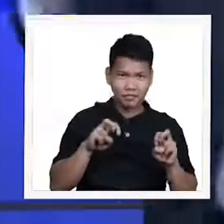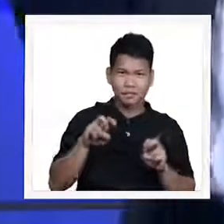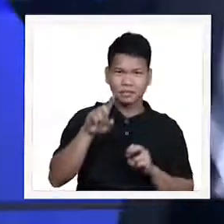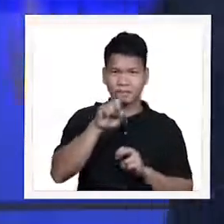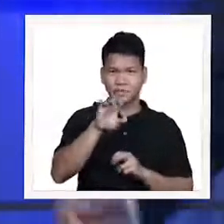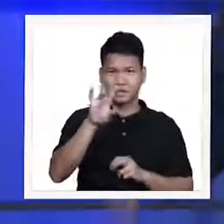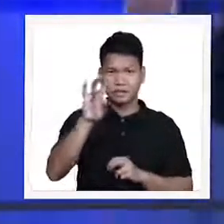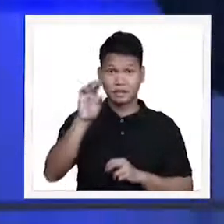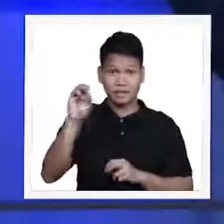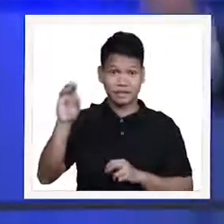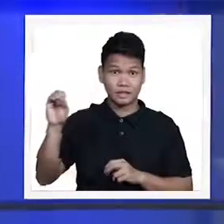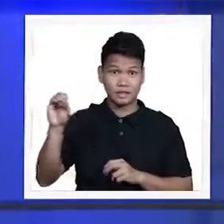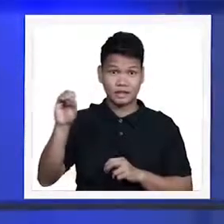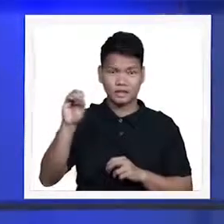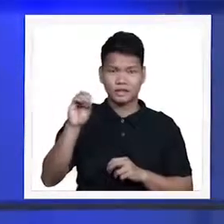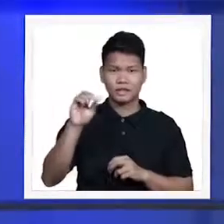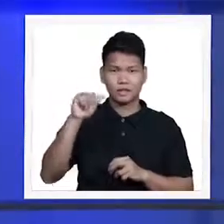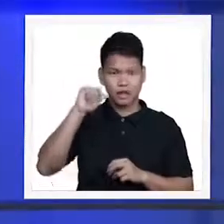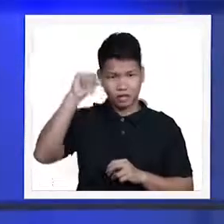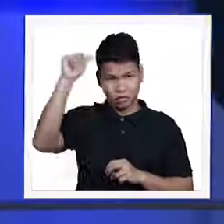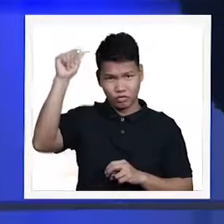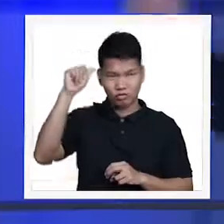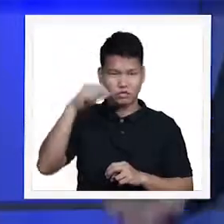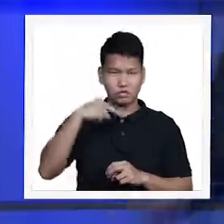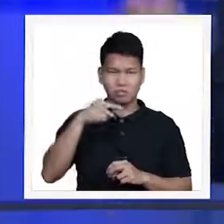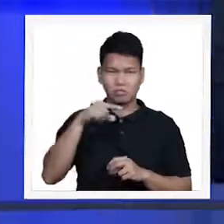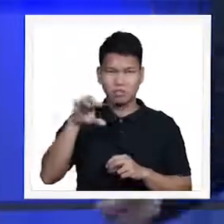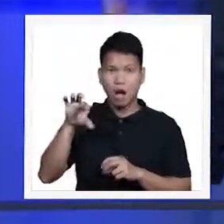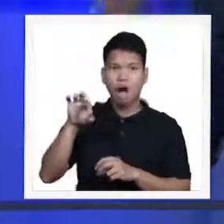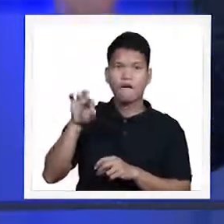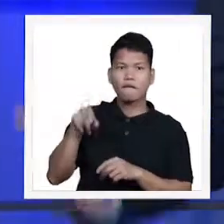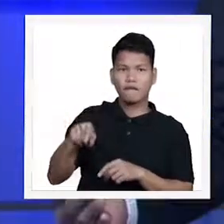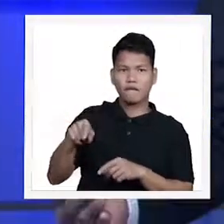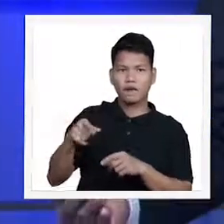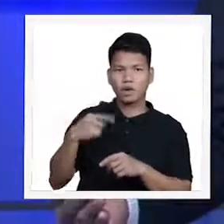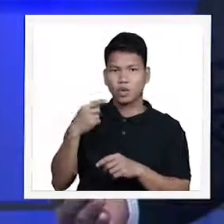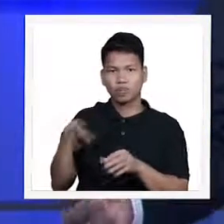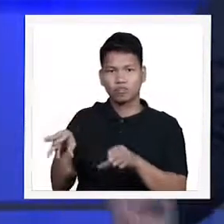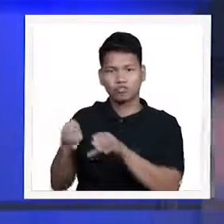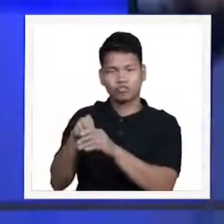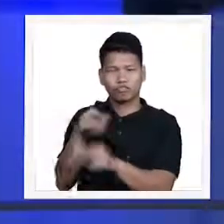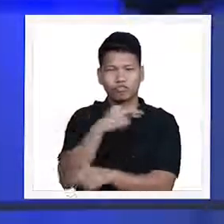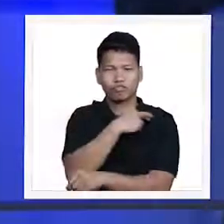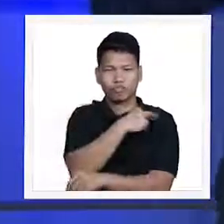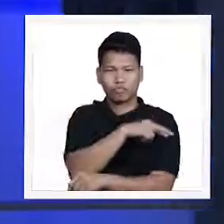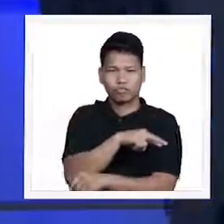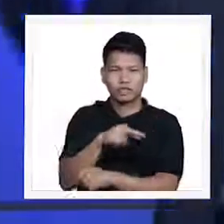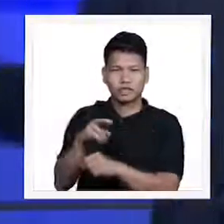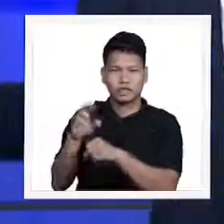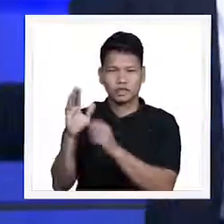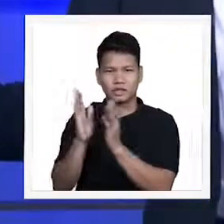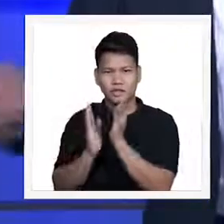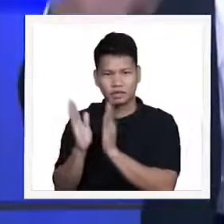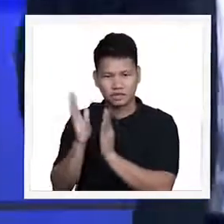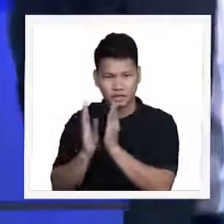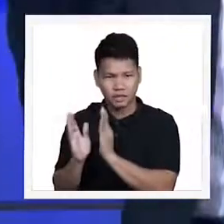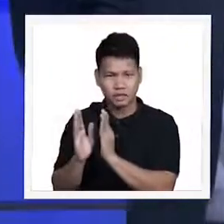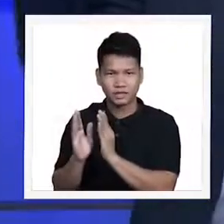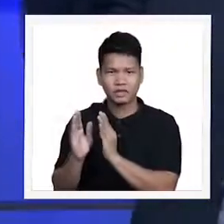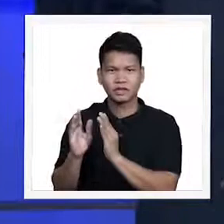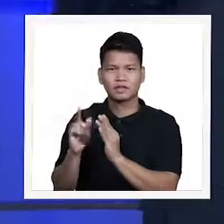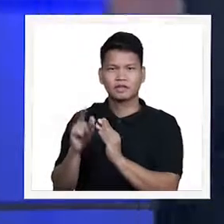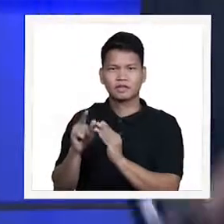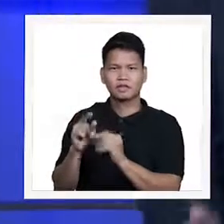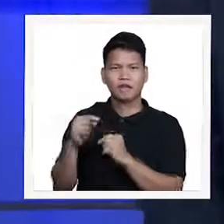attend religious services were less likely to have elevated level of